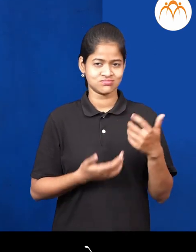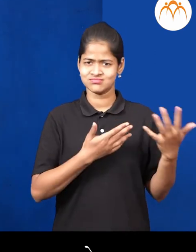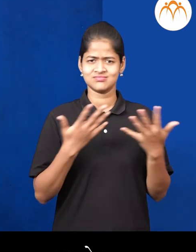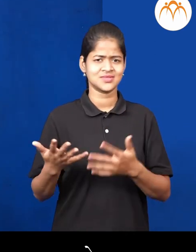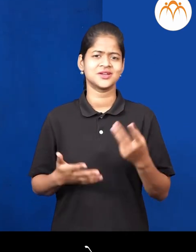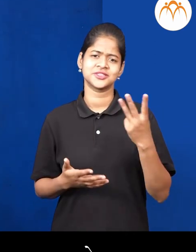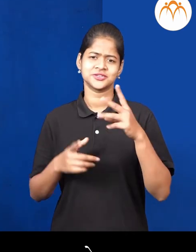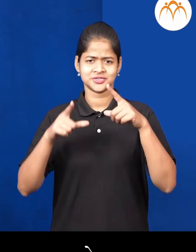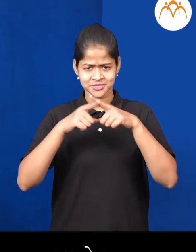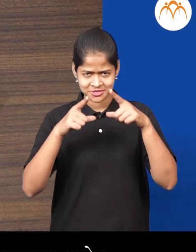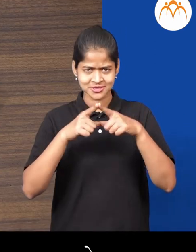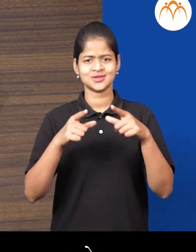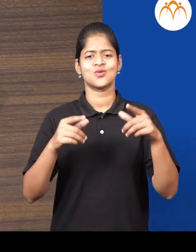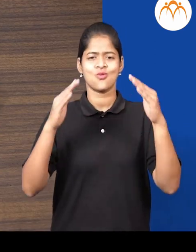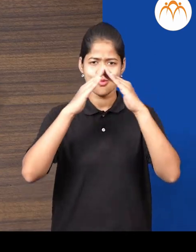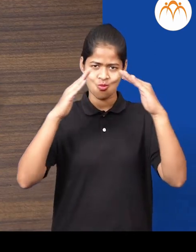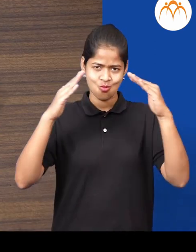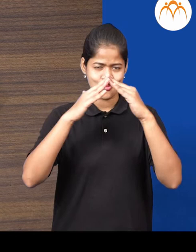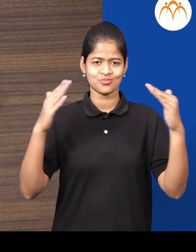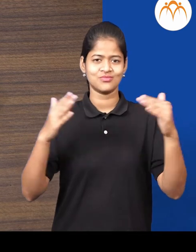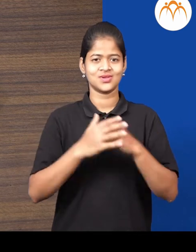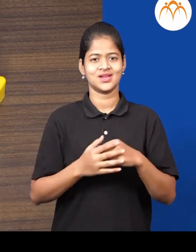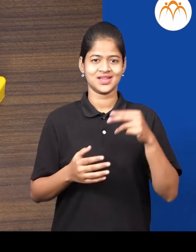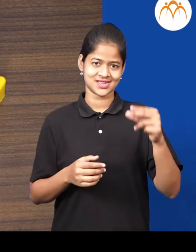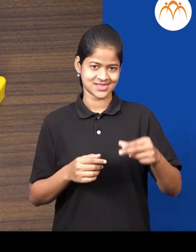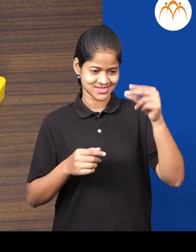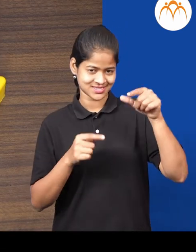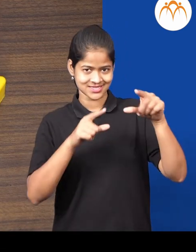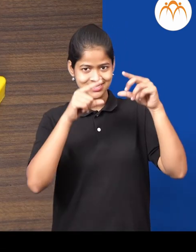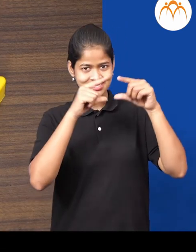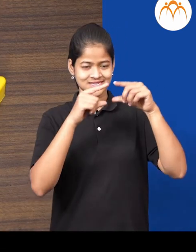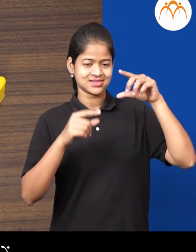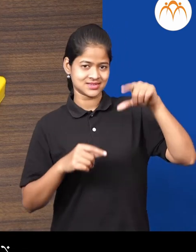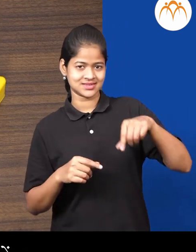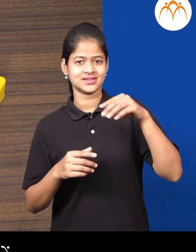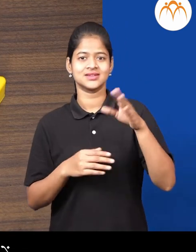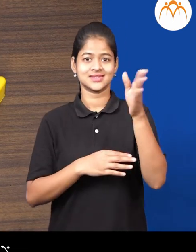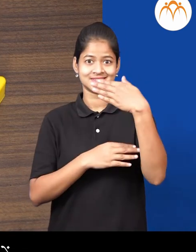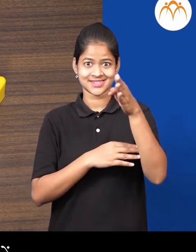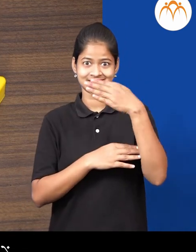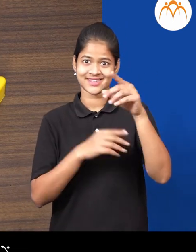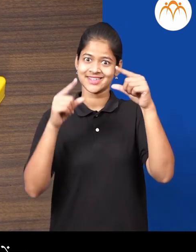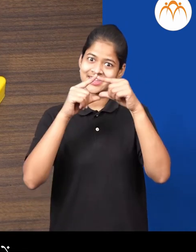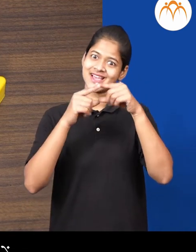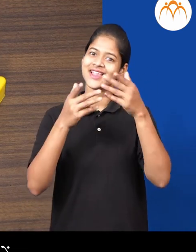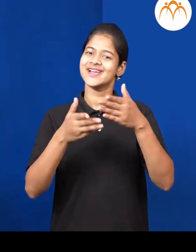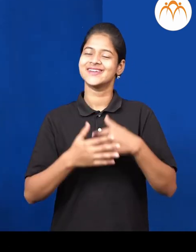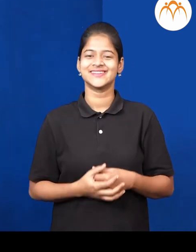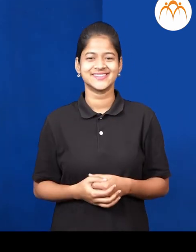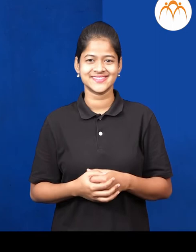नहीं वस्तु तरीकोणा कराहेत की? हे घराचे चपपर हा तरीकोणे ठोकला आणी हा देवला वरचा जेंडा